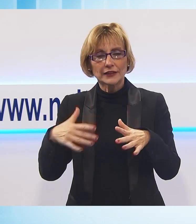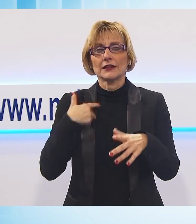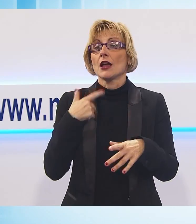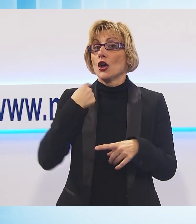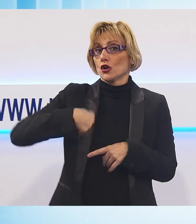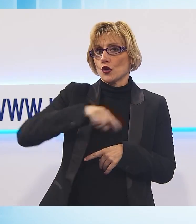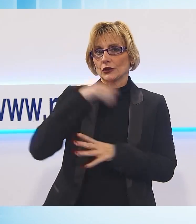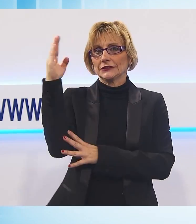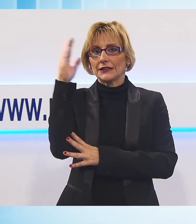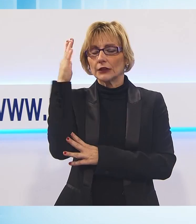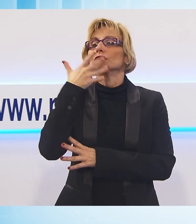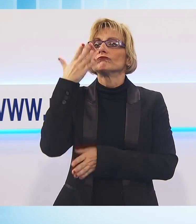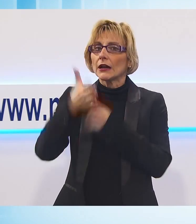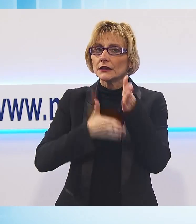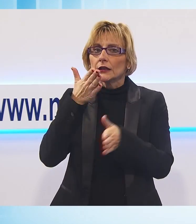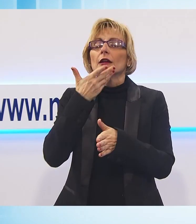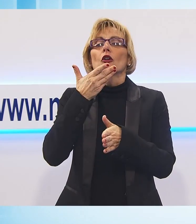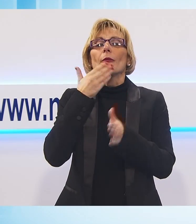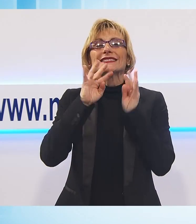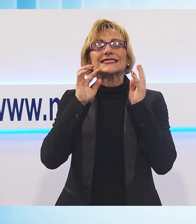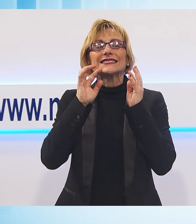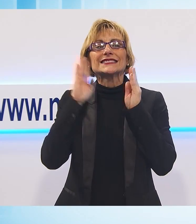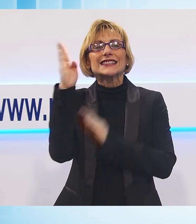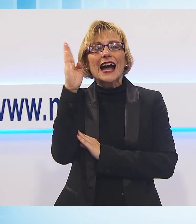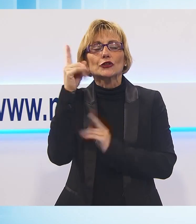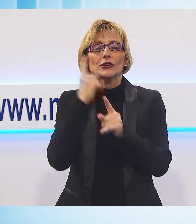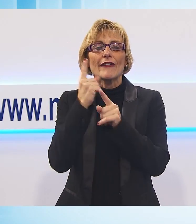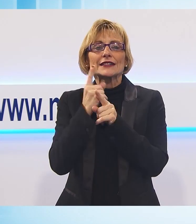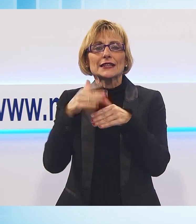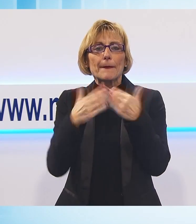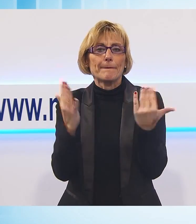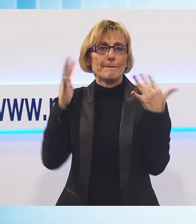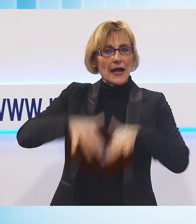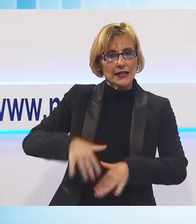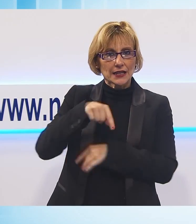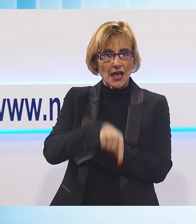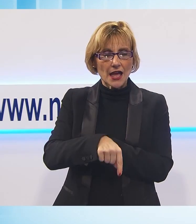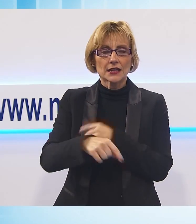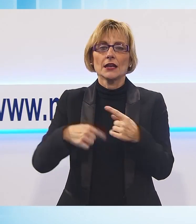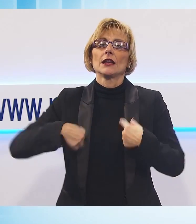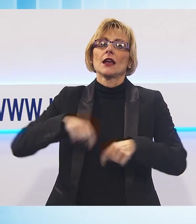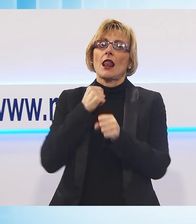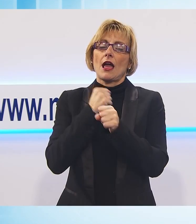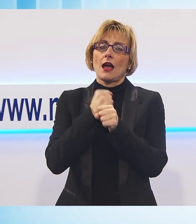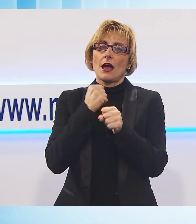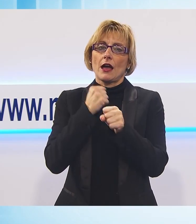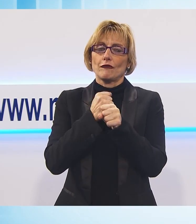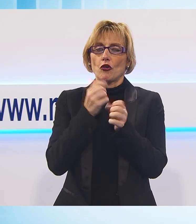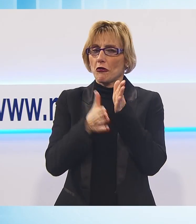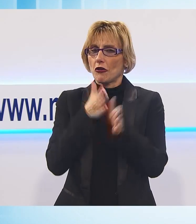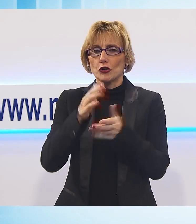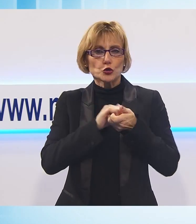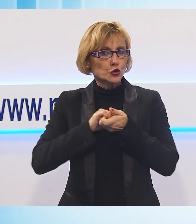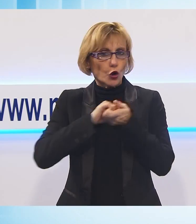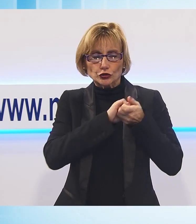stadio uno stadio senza barriere e quindi fare in modo che il lavoro che viene portato avanti dalla società, un lavoro